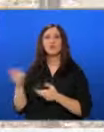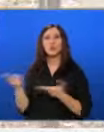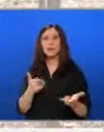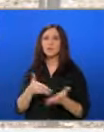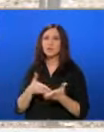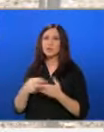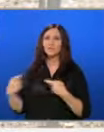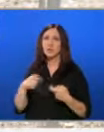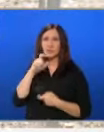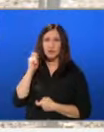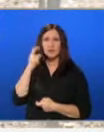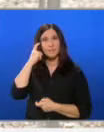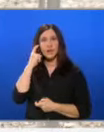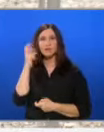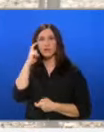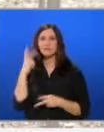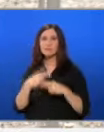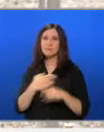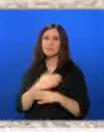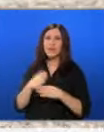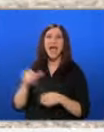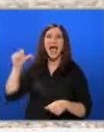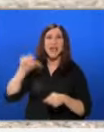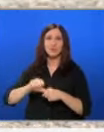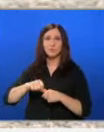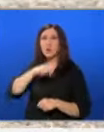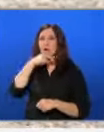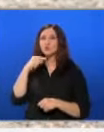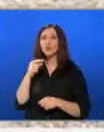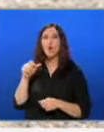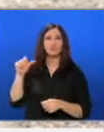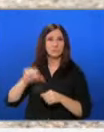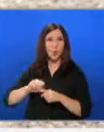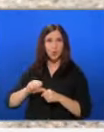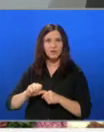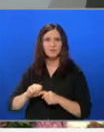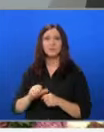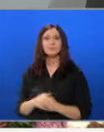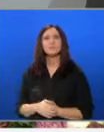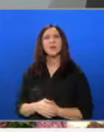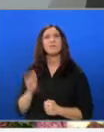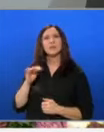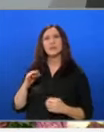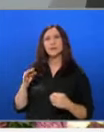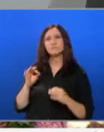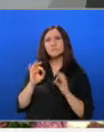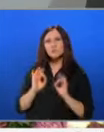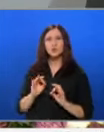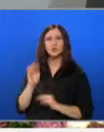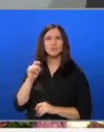намерението на Киев да спре последния газопровод за руско гориво на 1 януари 25-та година. И бъдете сигурни, че ще бъде